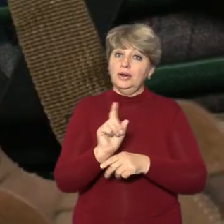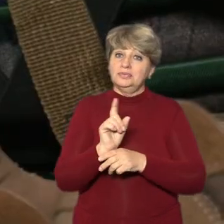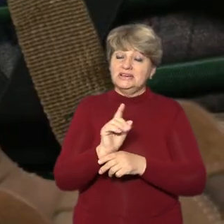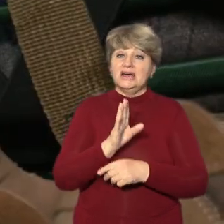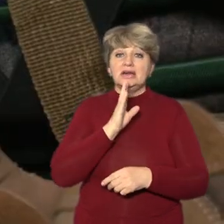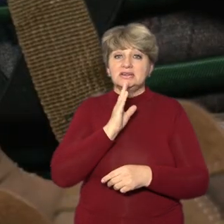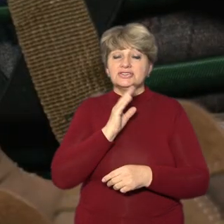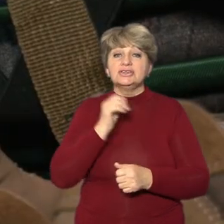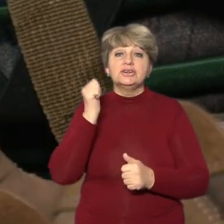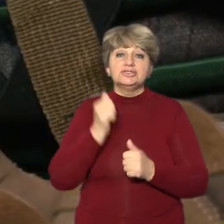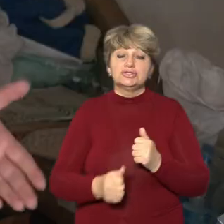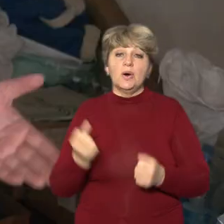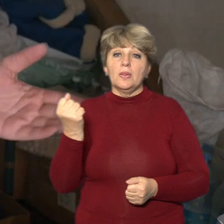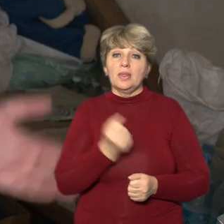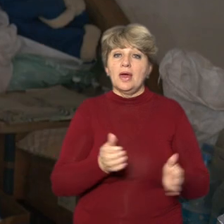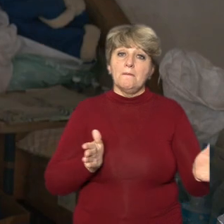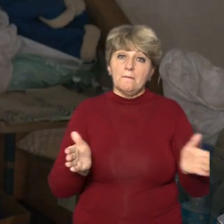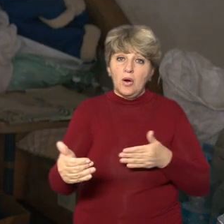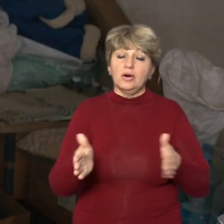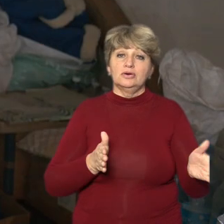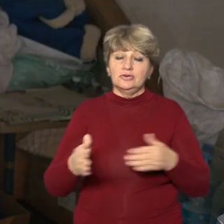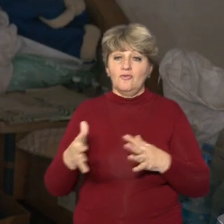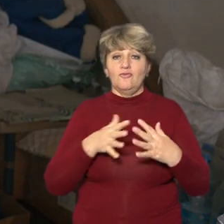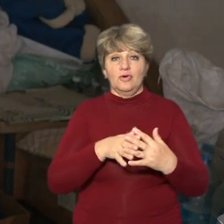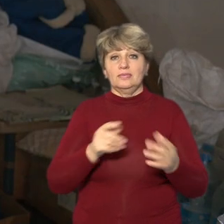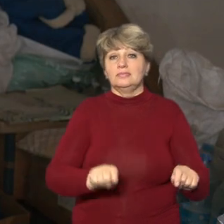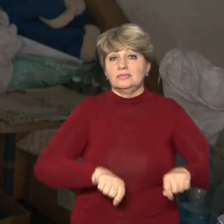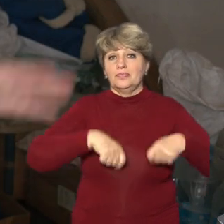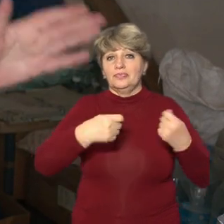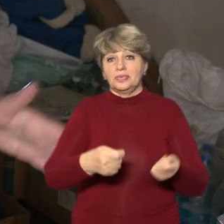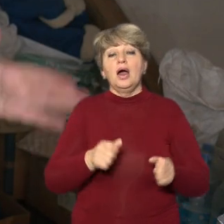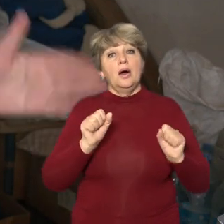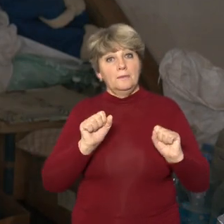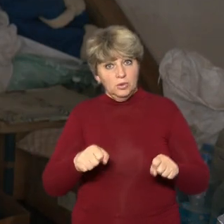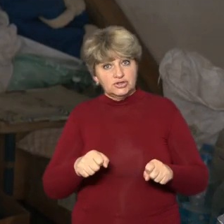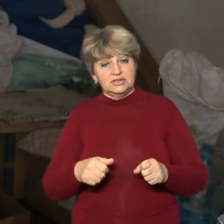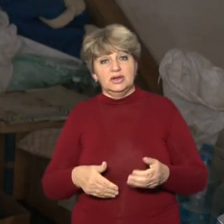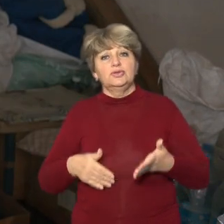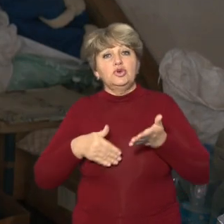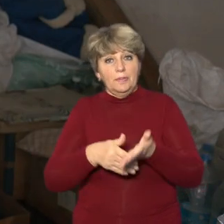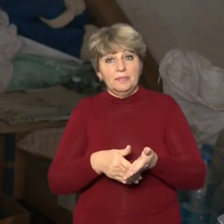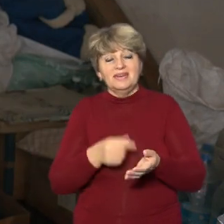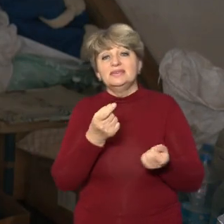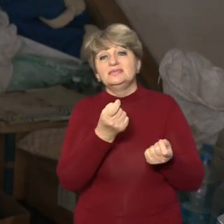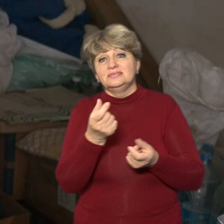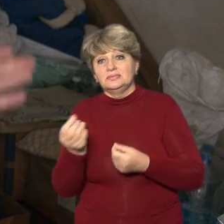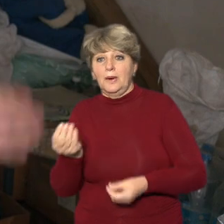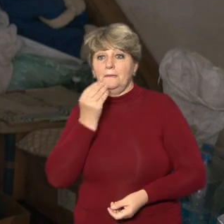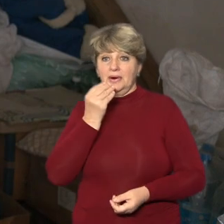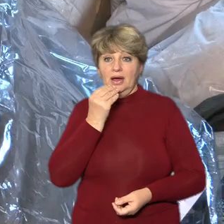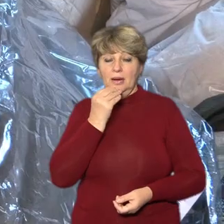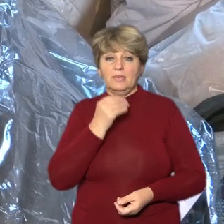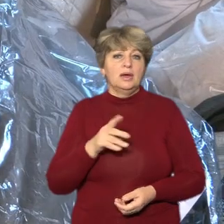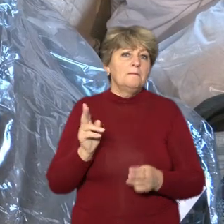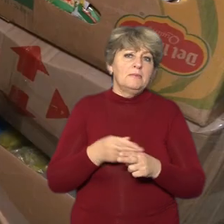вантажить посилки на передову. А можете помогти? Хлопці десь там узнали, пишуть, можете нам хоч продуктами помогти? Та